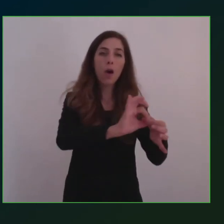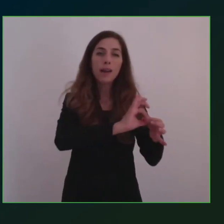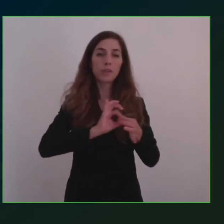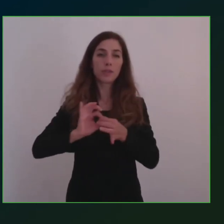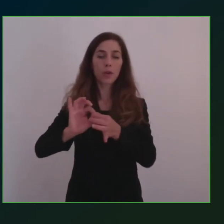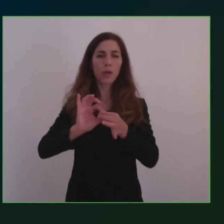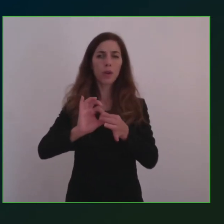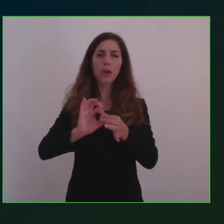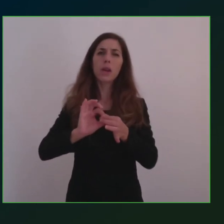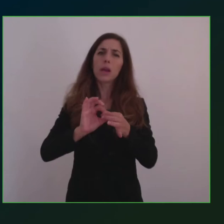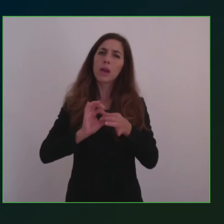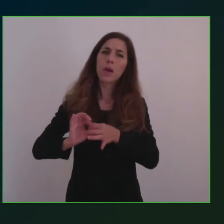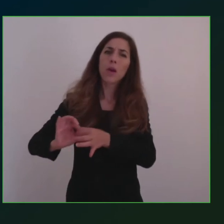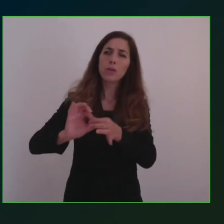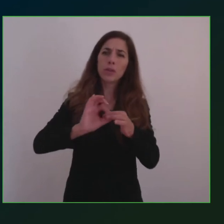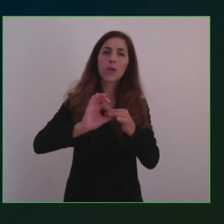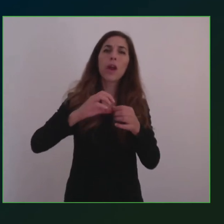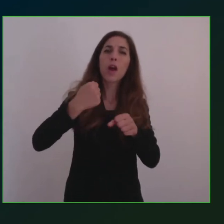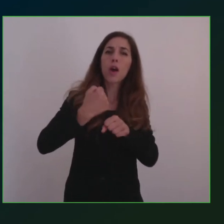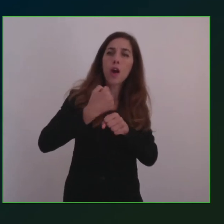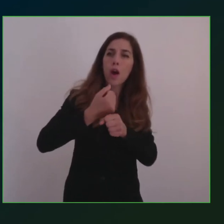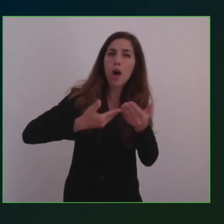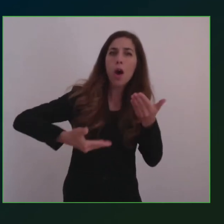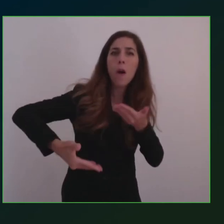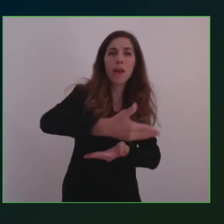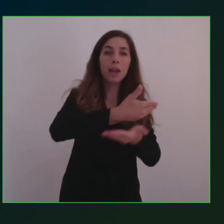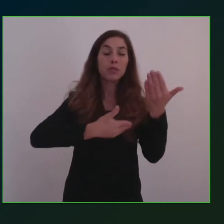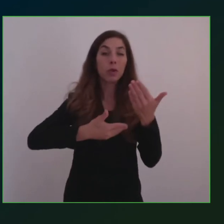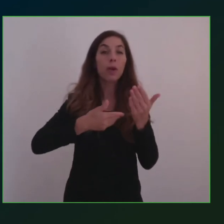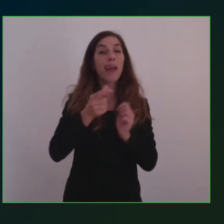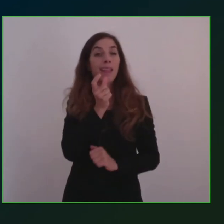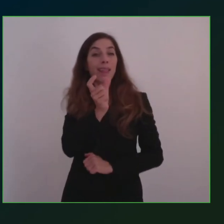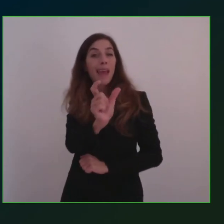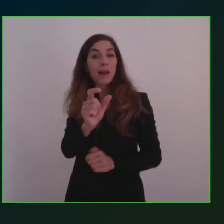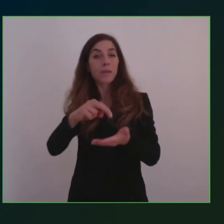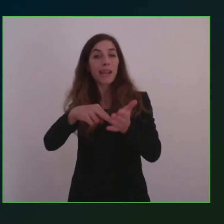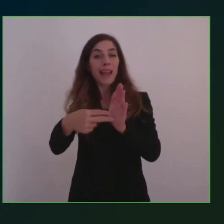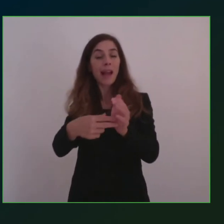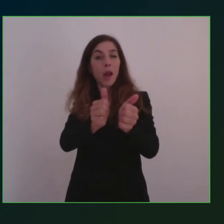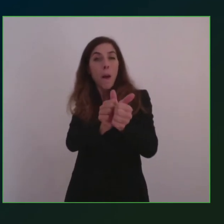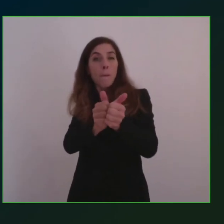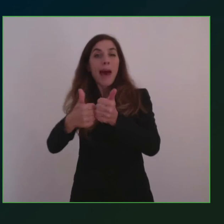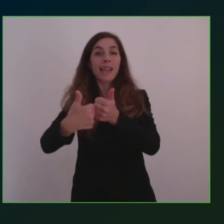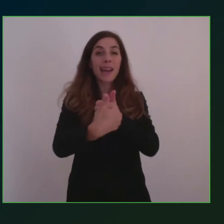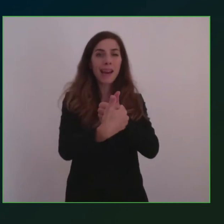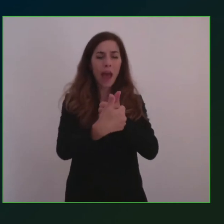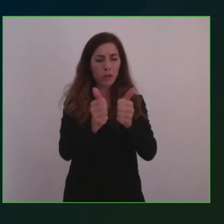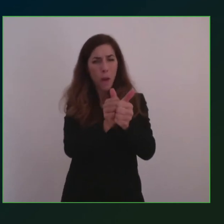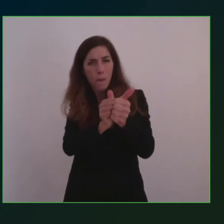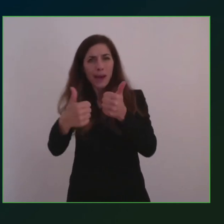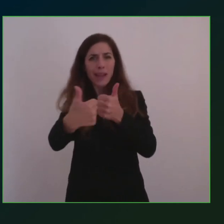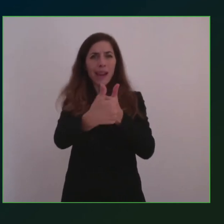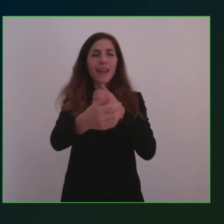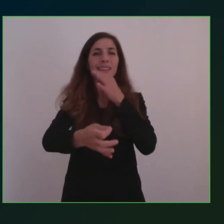della cooperazione, del partenariato, come si dice in termine tecnico. Partenariato vuol dire lavorare insieme, vuol dire non essere,